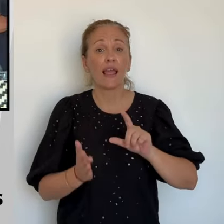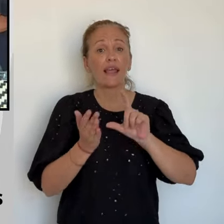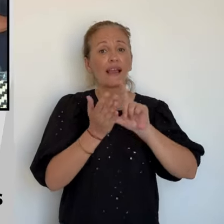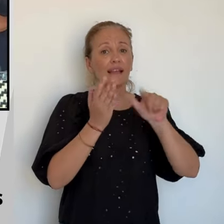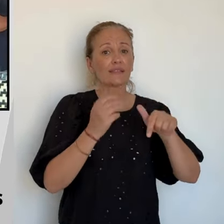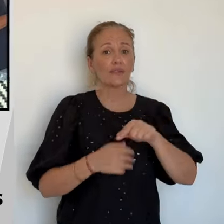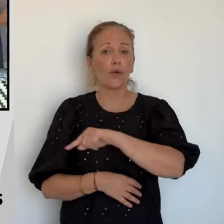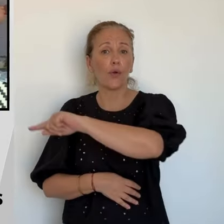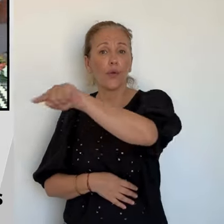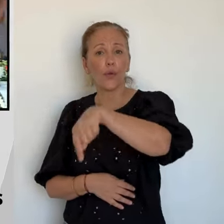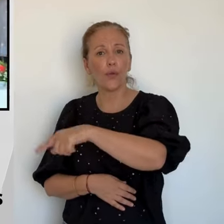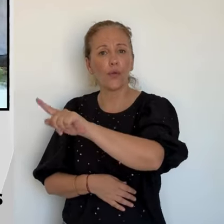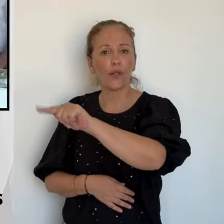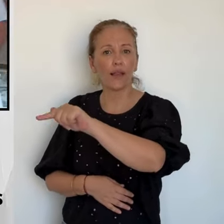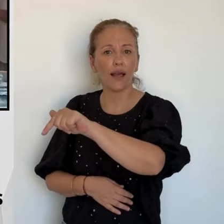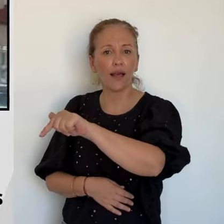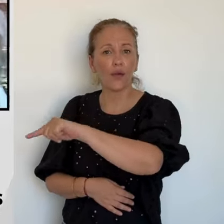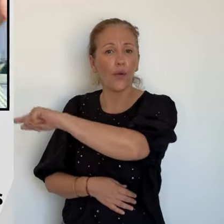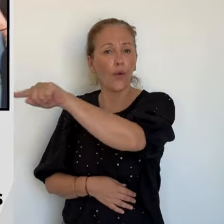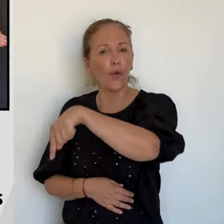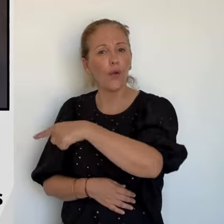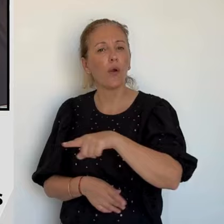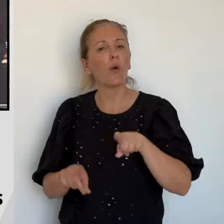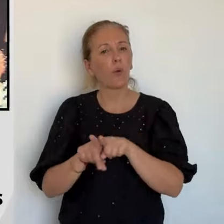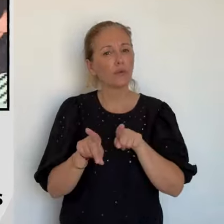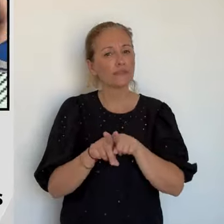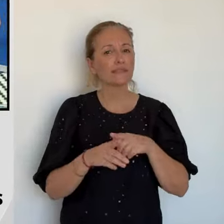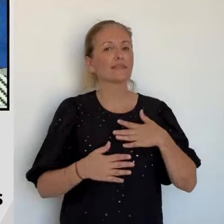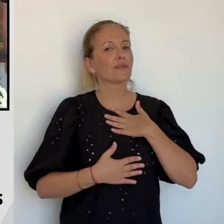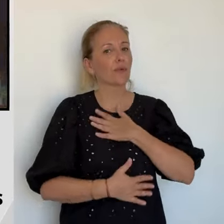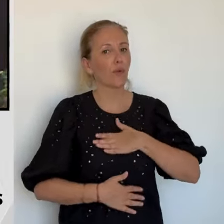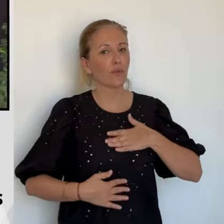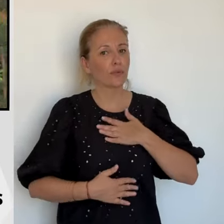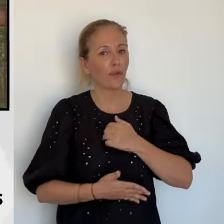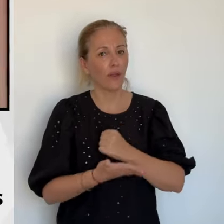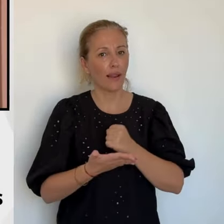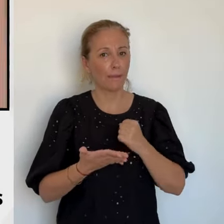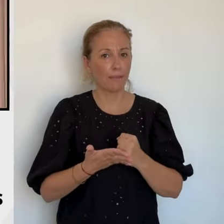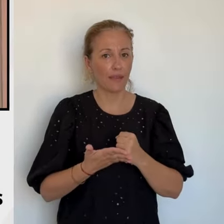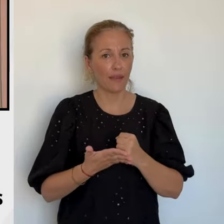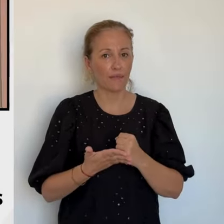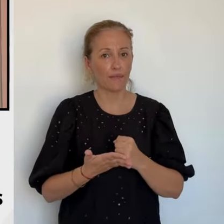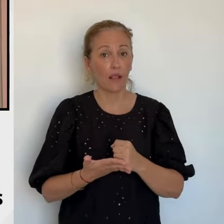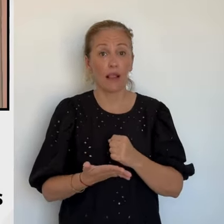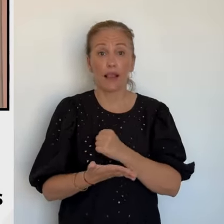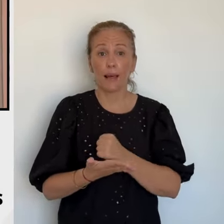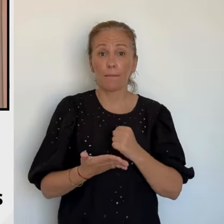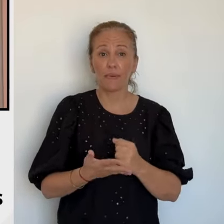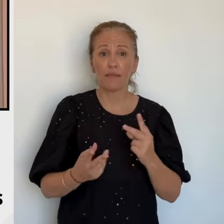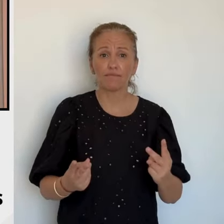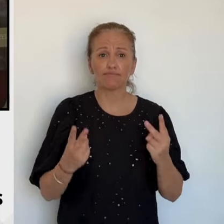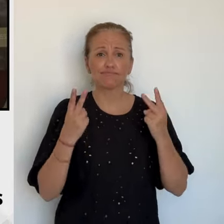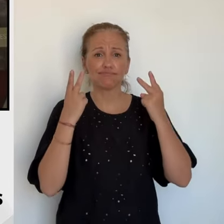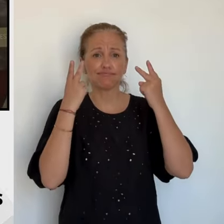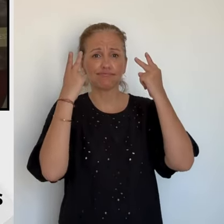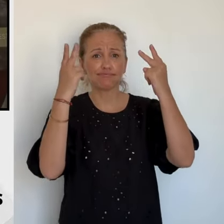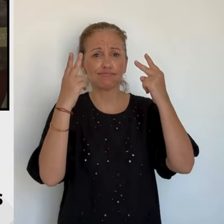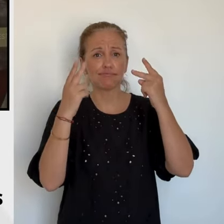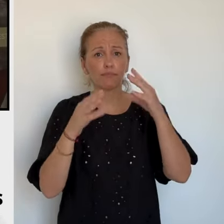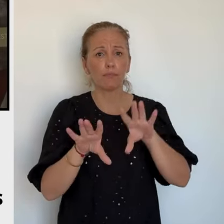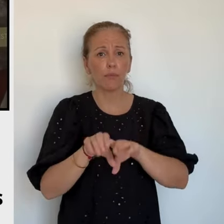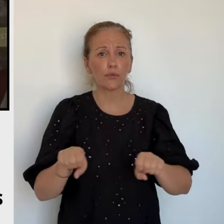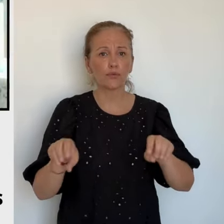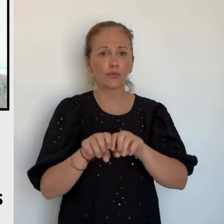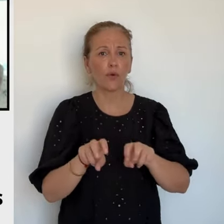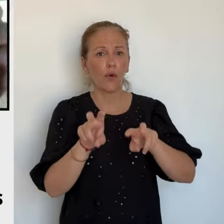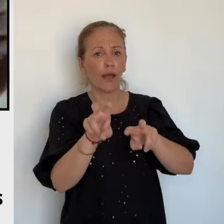ce label. Présent ce matin pour la présentation du label, les producteurs se réjouissent eux aussi de sa mise en place. En plus de valoriser la